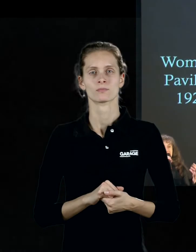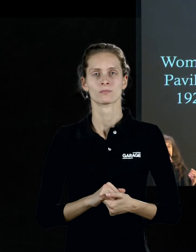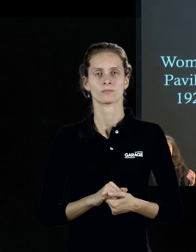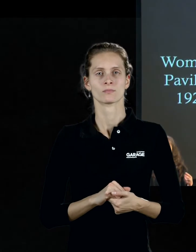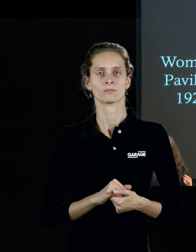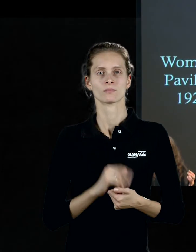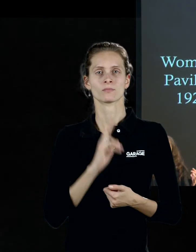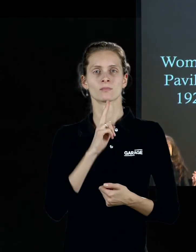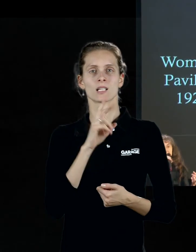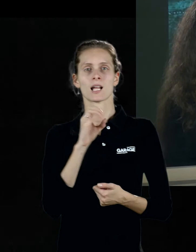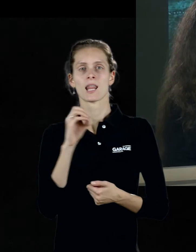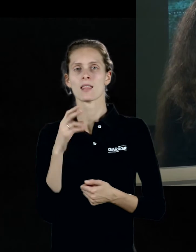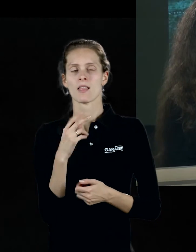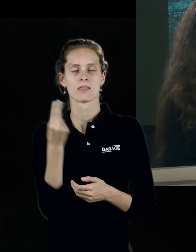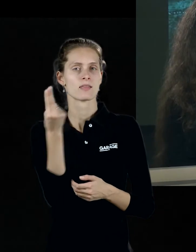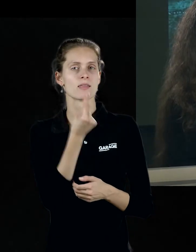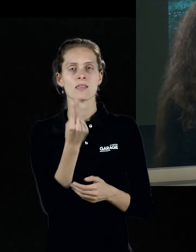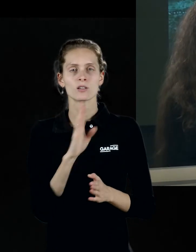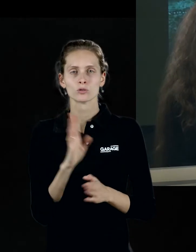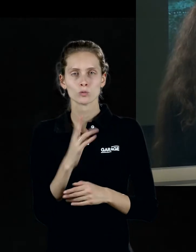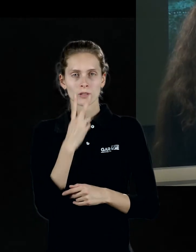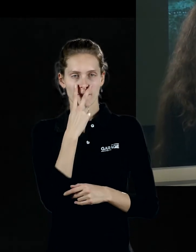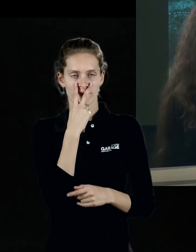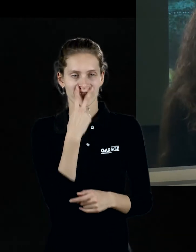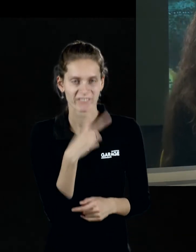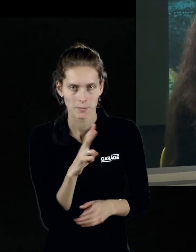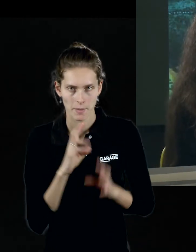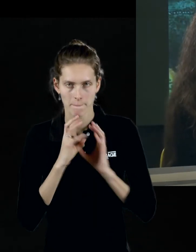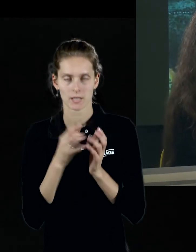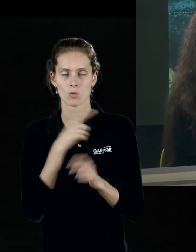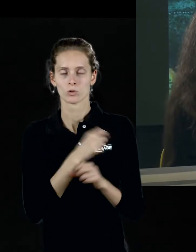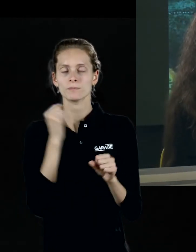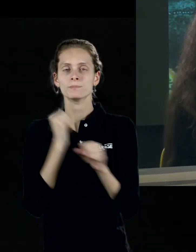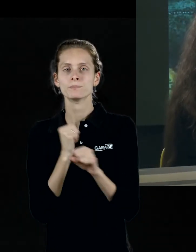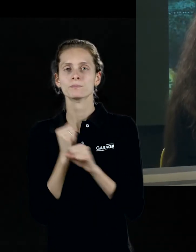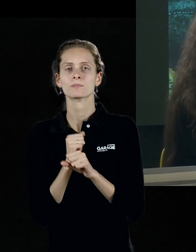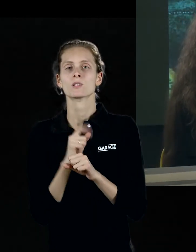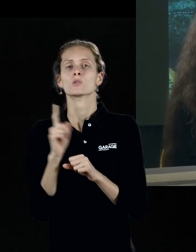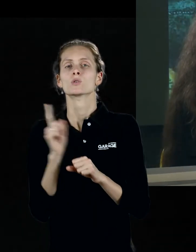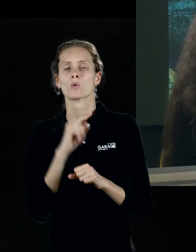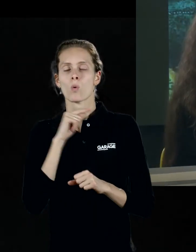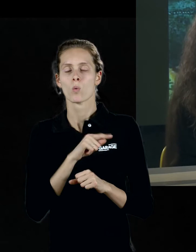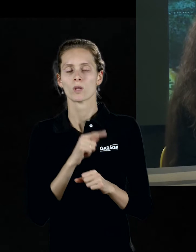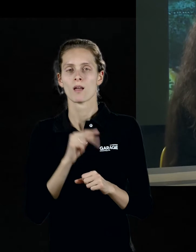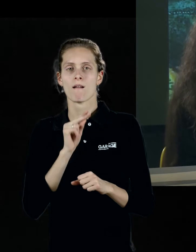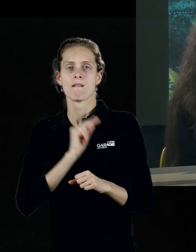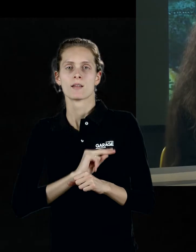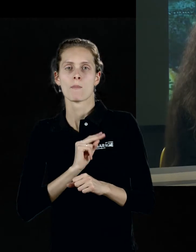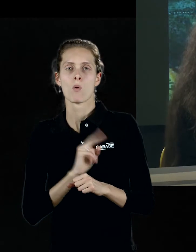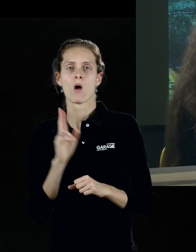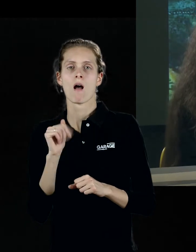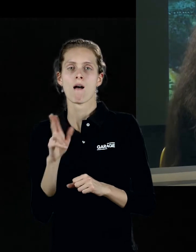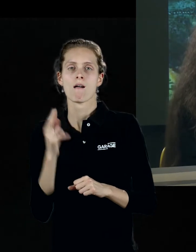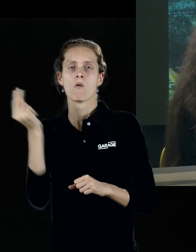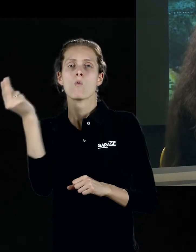Клей не рисует видимый мир, он рисует, он создаёт то, что он работает не как художник-натуралист,